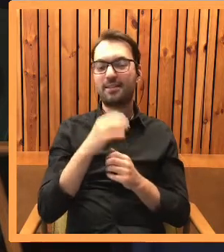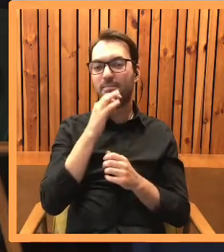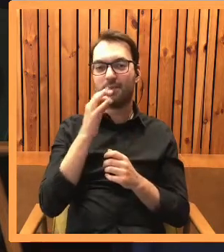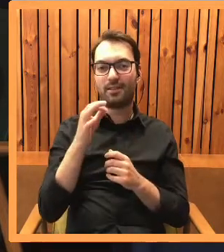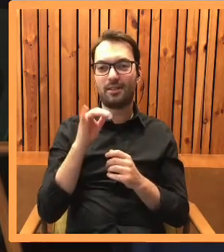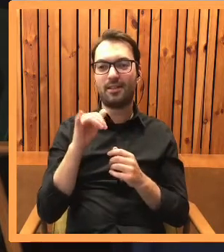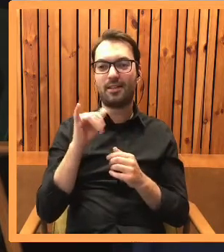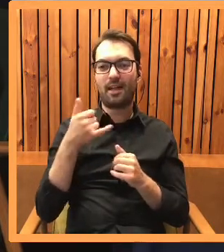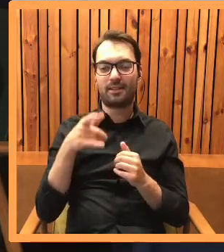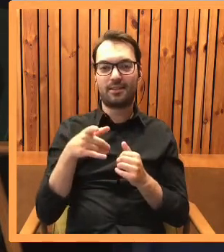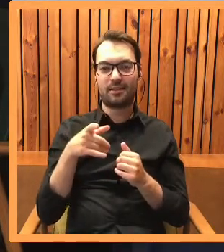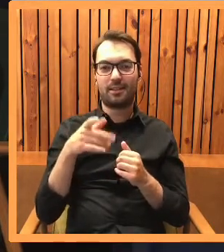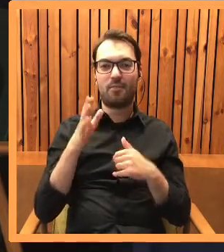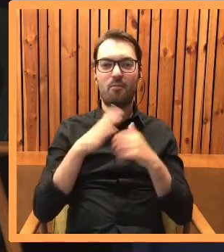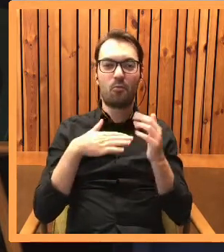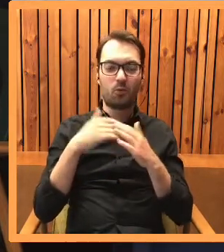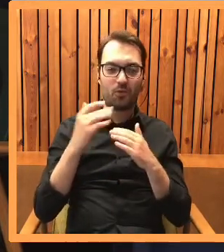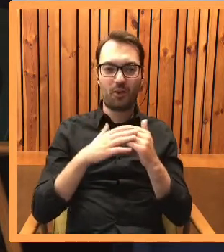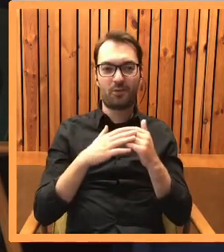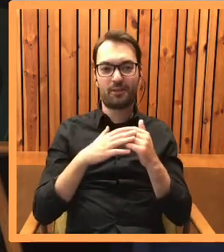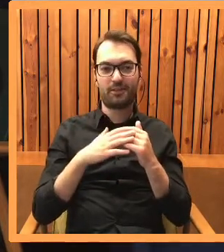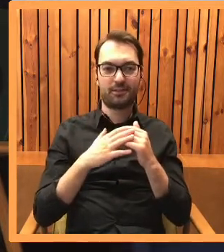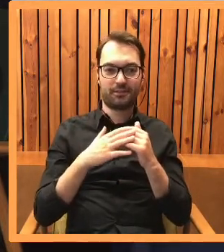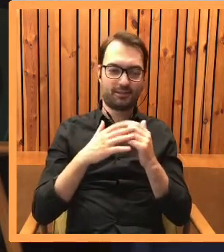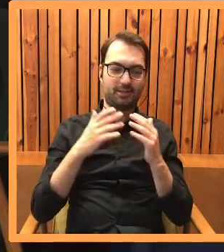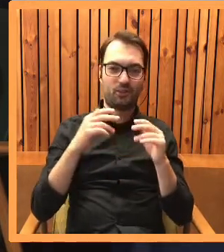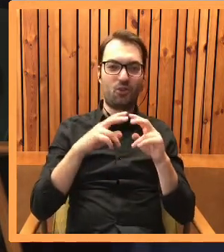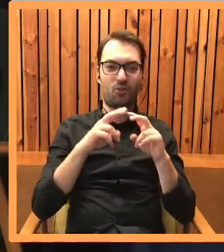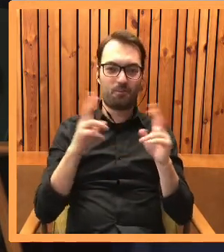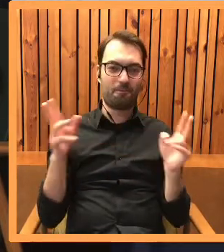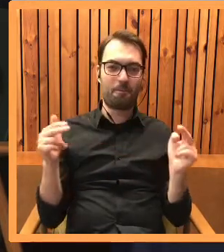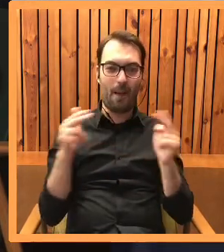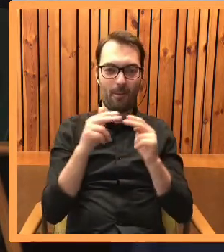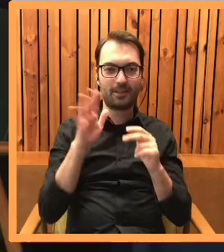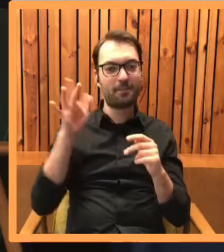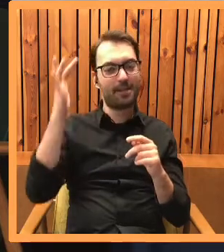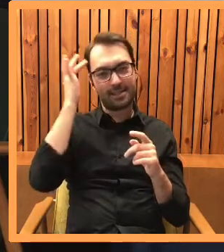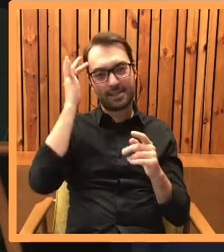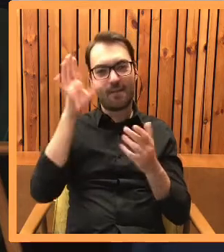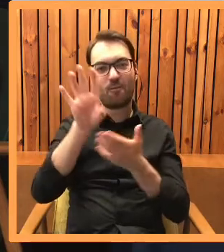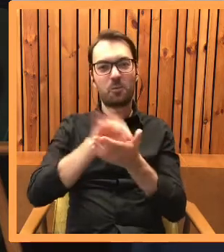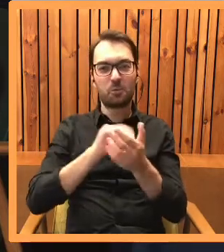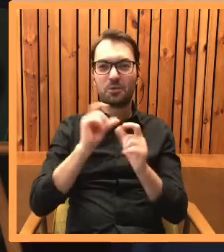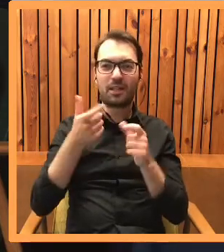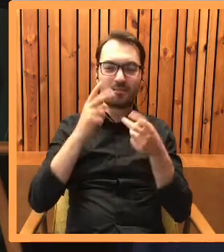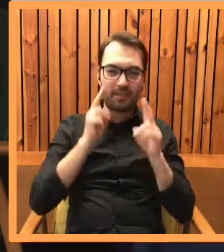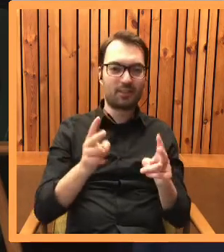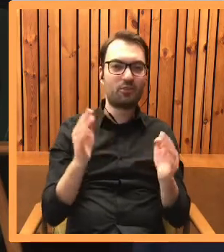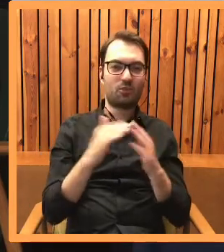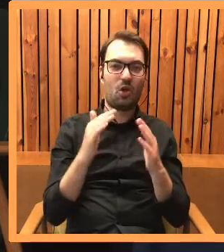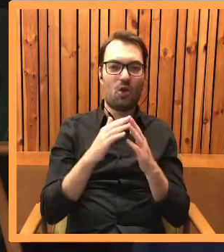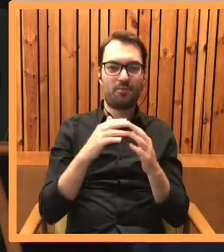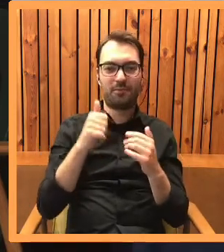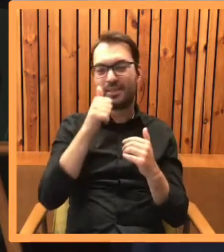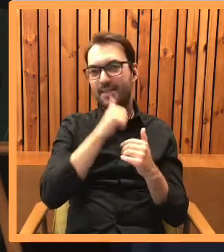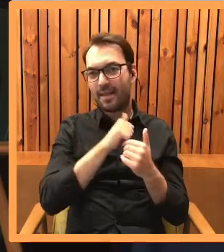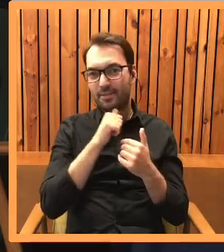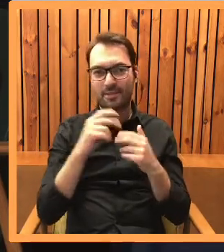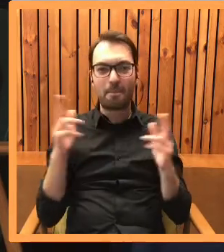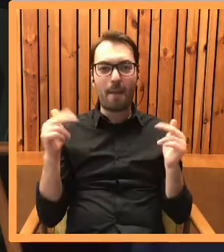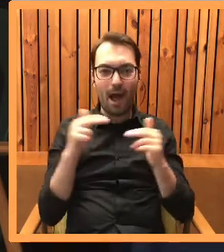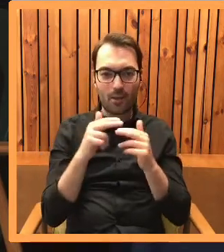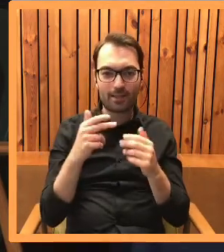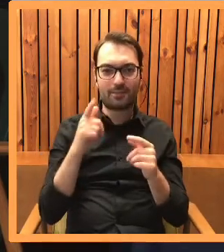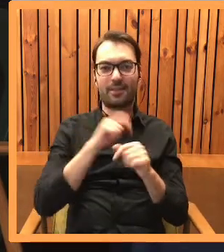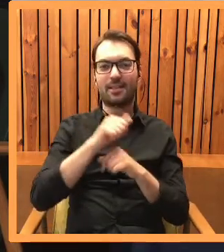stworząc tę konstrukcję, no w pewnym sensie architektoniczną, miałaś w głowie jakąś konkretną lokalizację, jakiś taki tajemniczy dworek, no bo tam